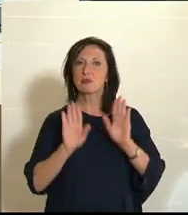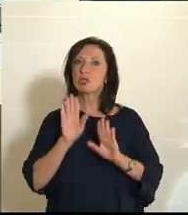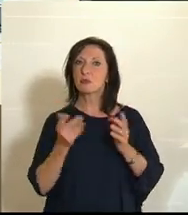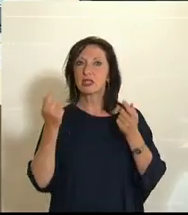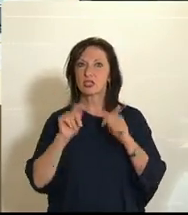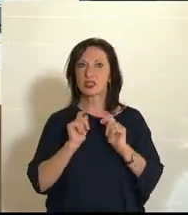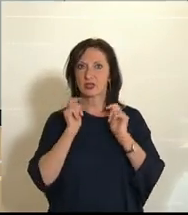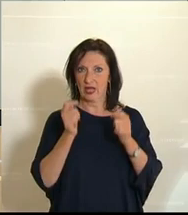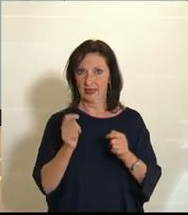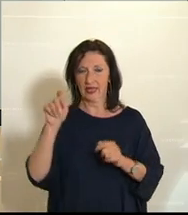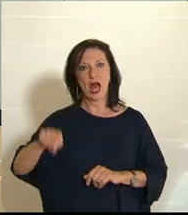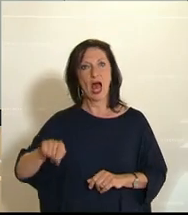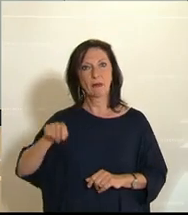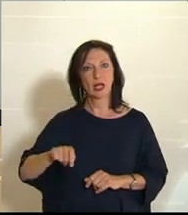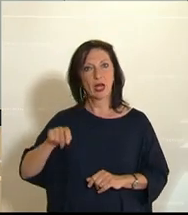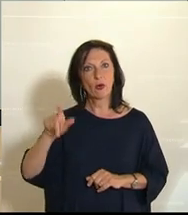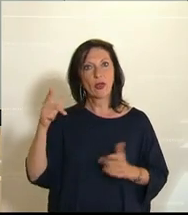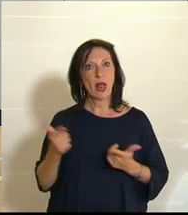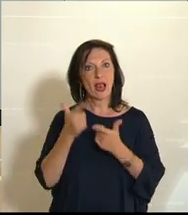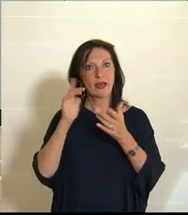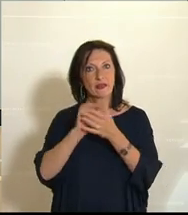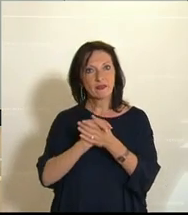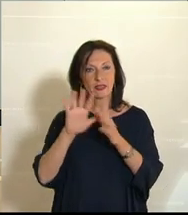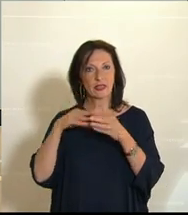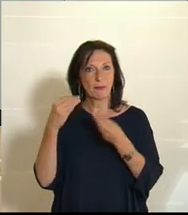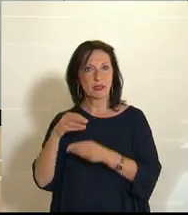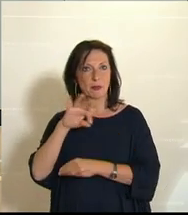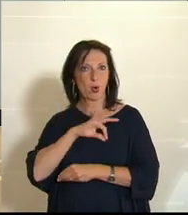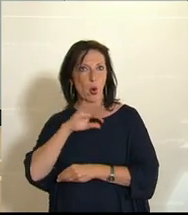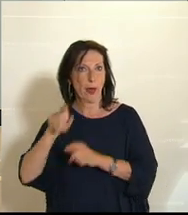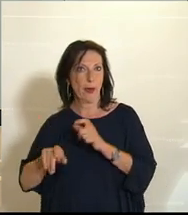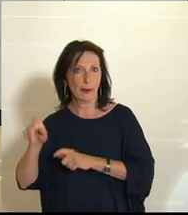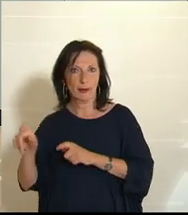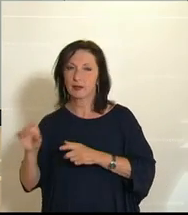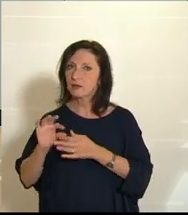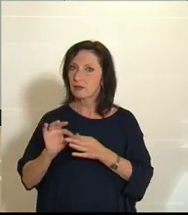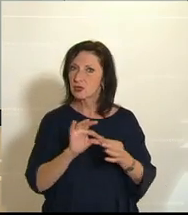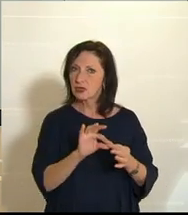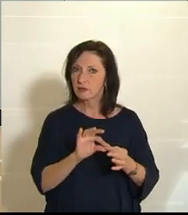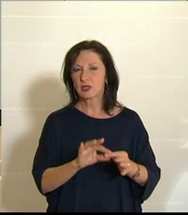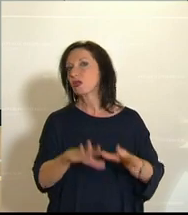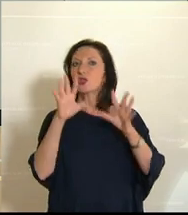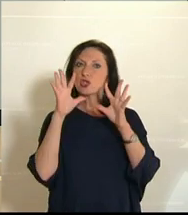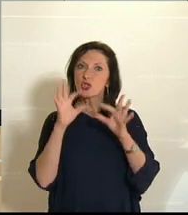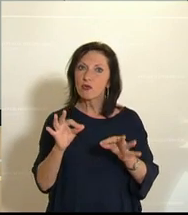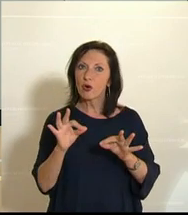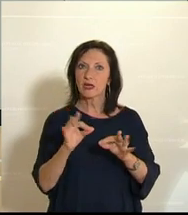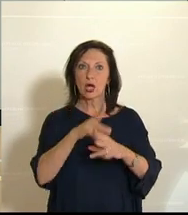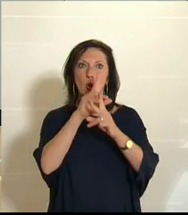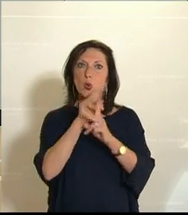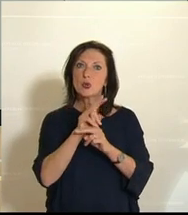Entschließungsantrag der Abgeordneten Leichtfried. Kolleginnen und Kollegen betreffend sofortige Rettung